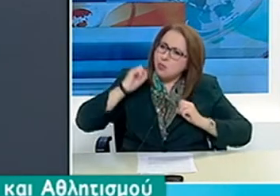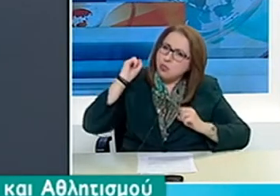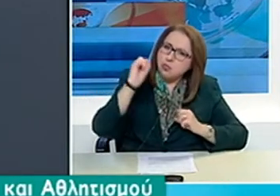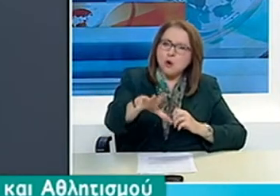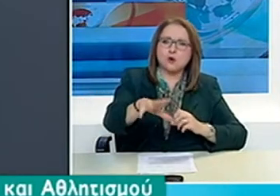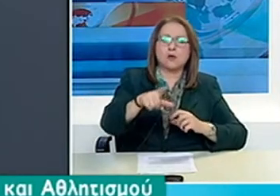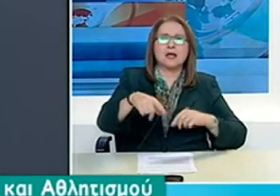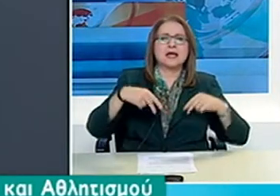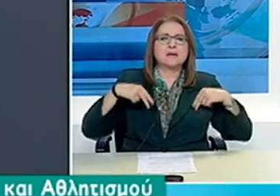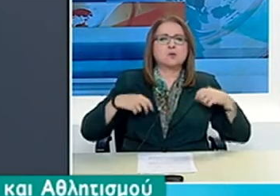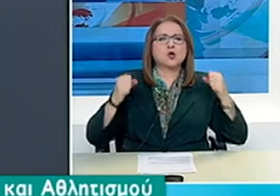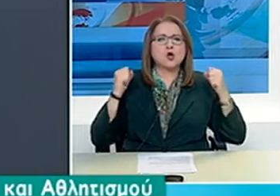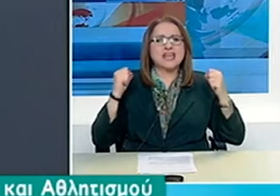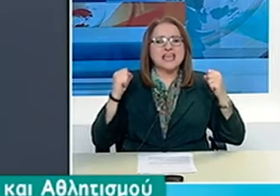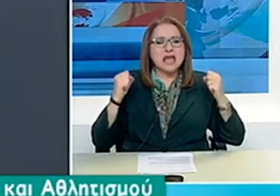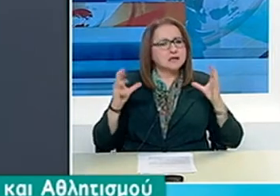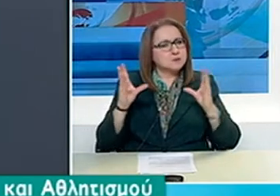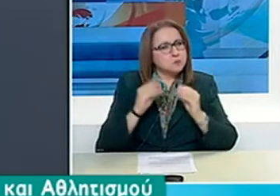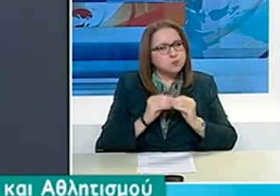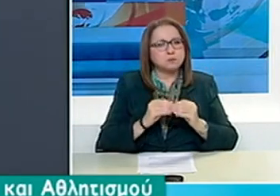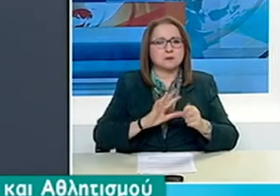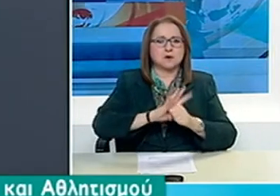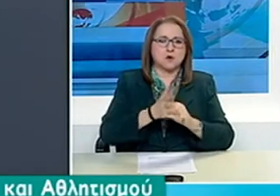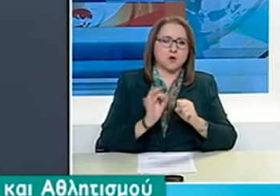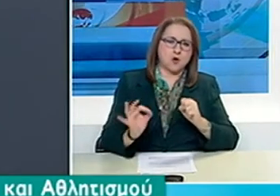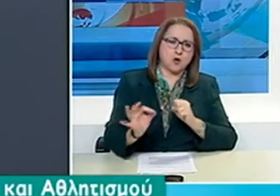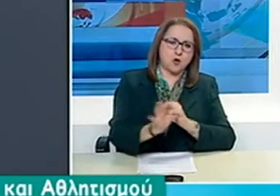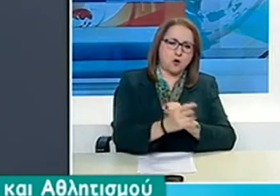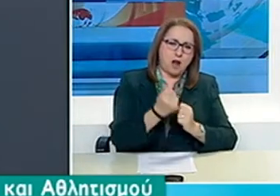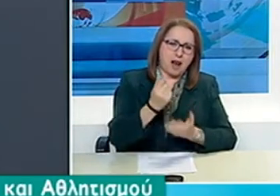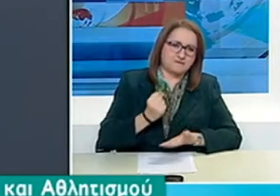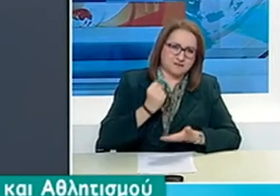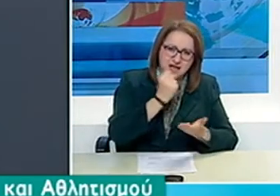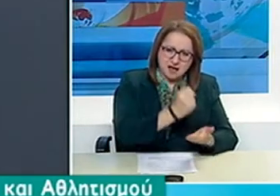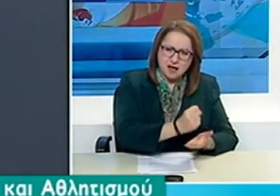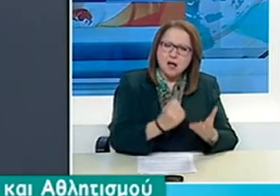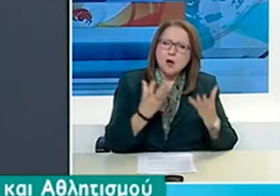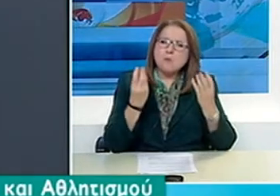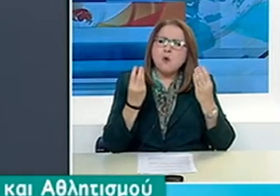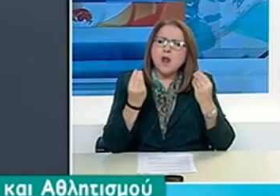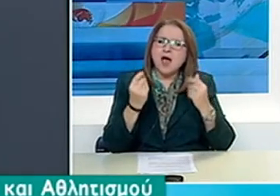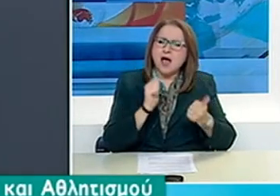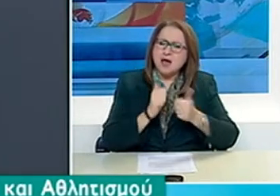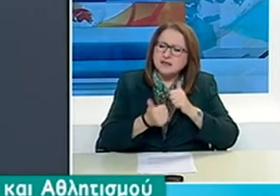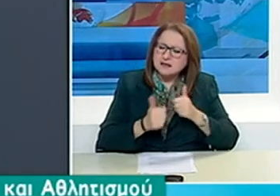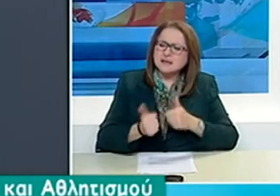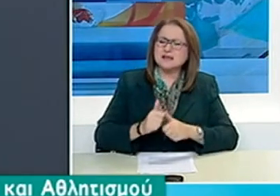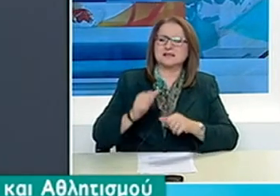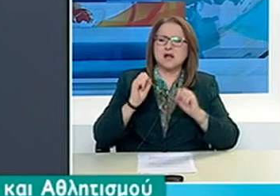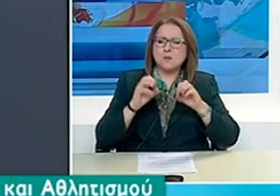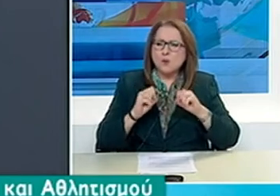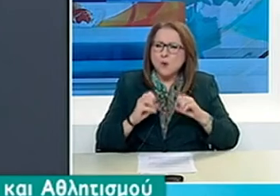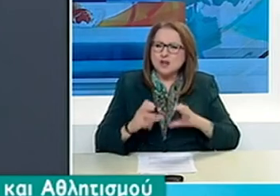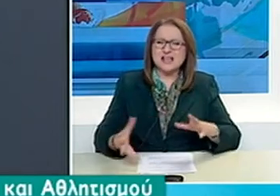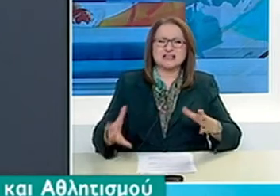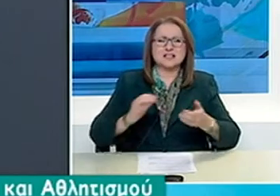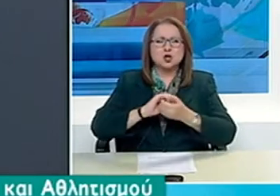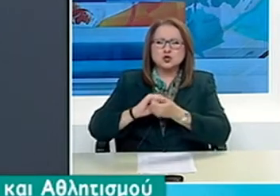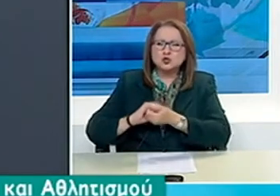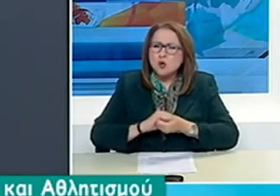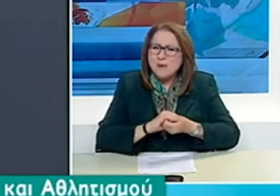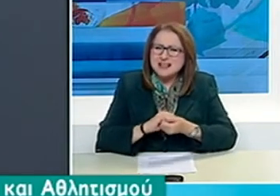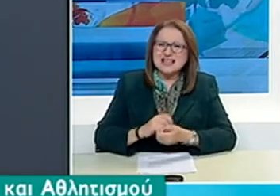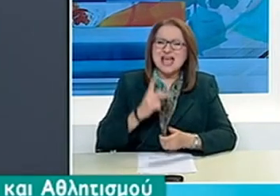Επαγγελματίες, αθλητές, προπονητές, ομοσπονδίες, αθλητικές ενώσεις, σωματεία, ΠΑΕ και ΚΑΕ με δράσεις και δωρές στηρίζουν την κοινωνία